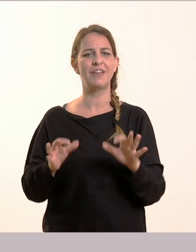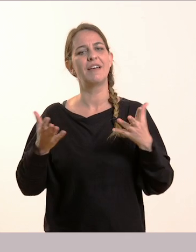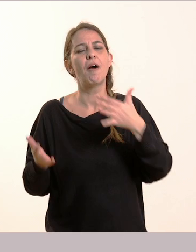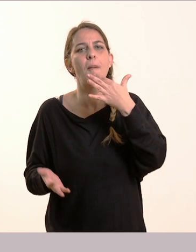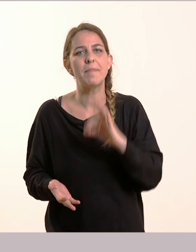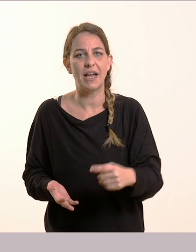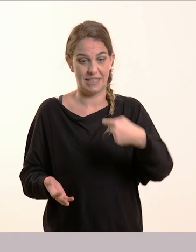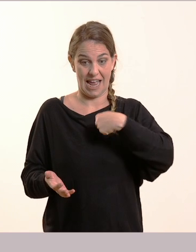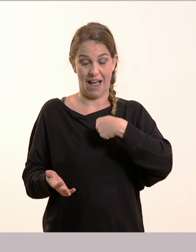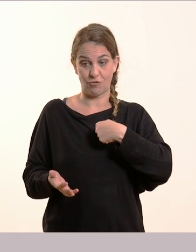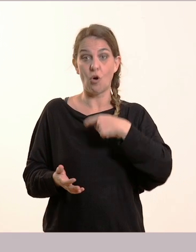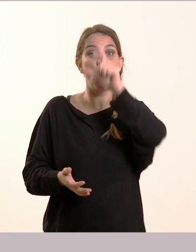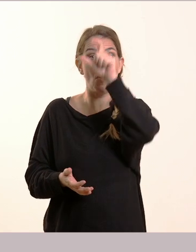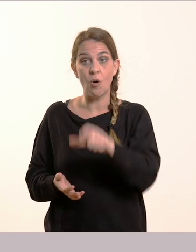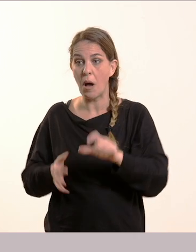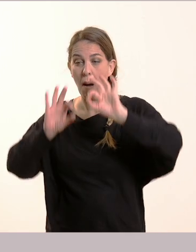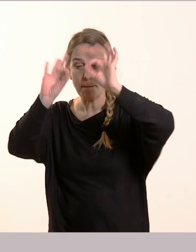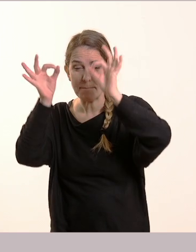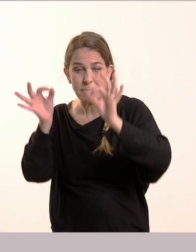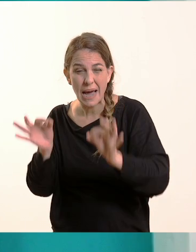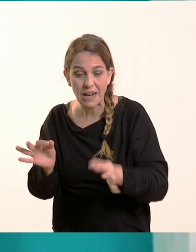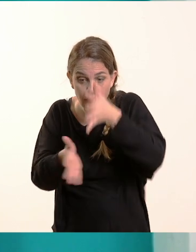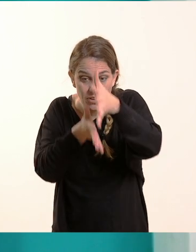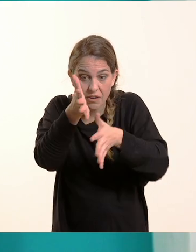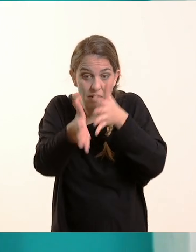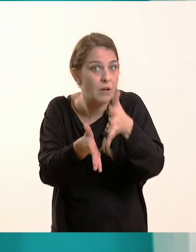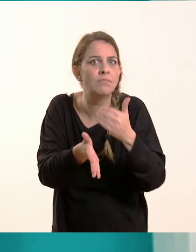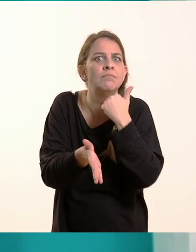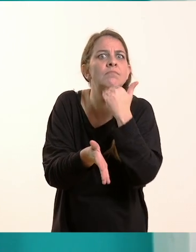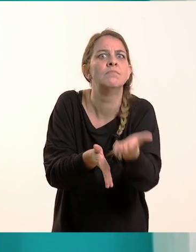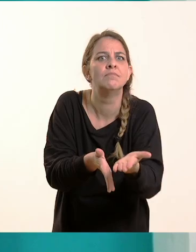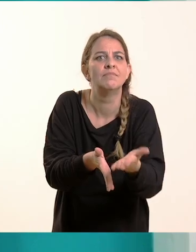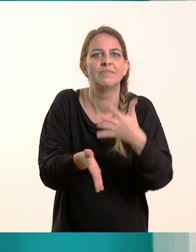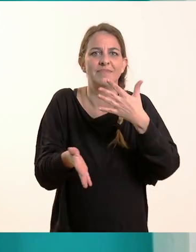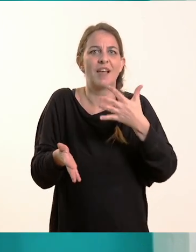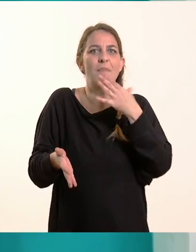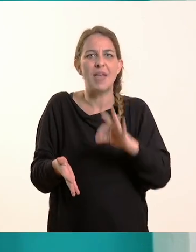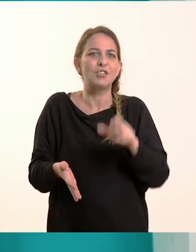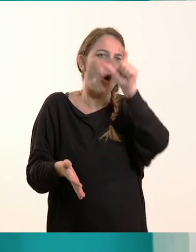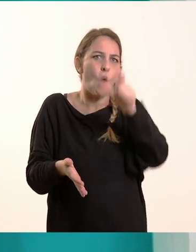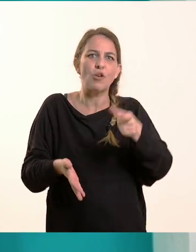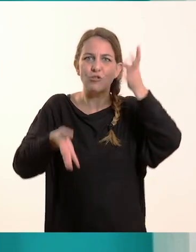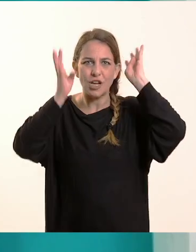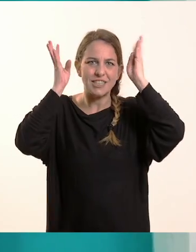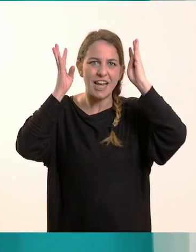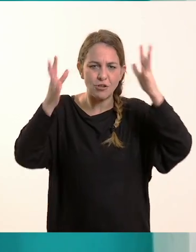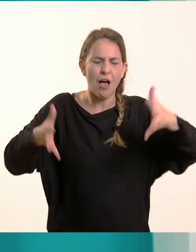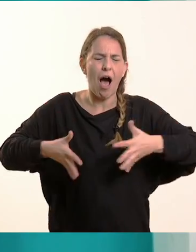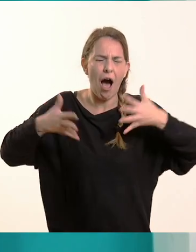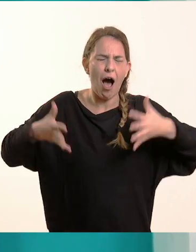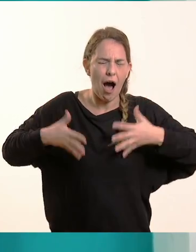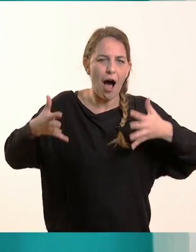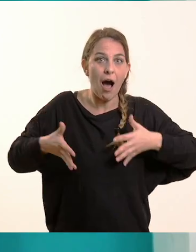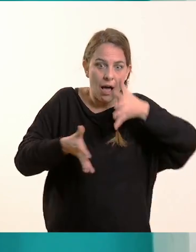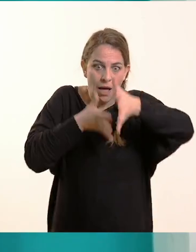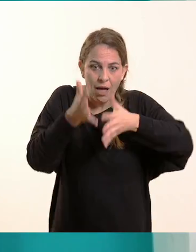που δεν μπορούμε να τον περιγράψουμε με λόγια. Η χαρά του ήταν απερίγραπτη. Δεν μπορούσε να την περιγράψει με λόγια. Έτσι